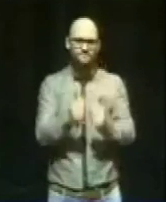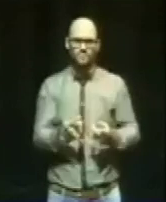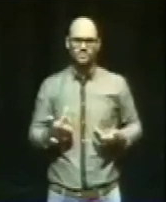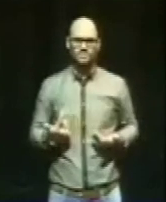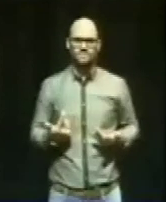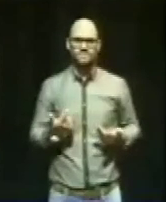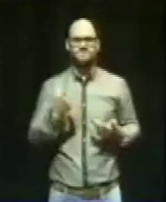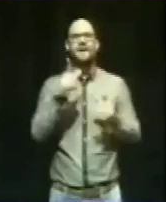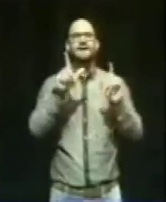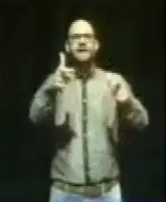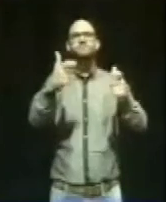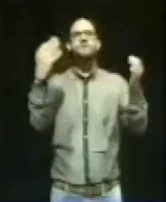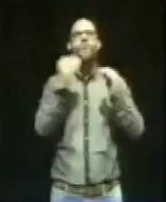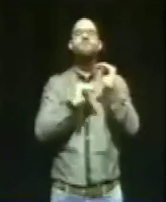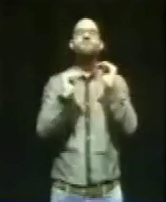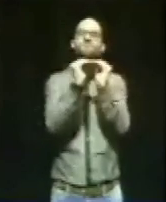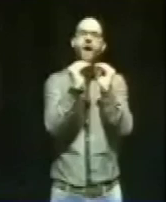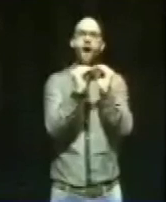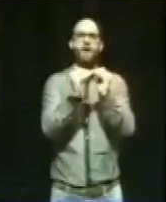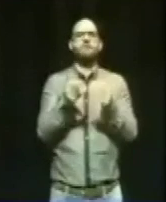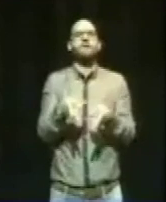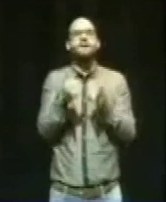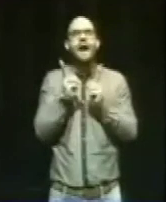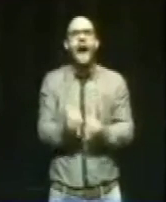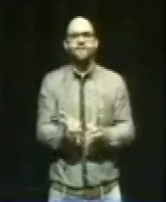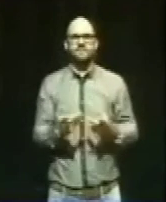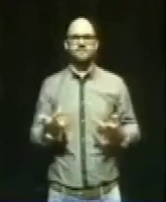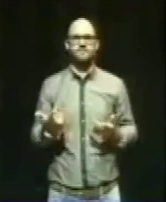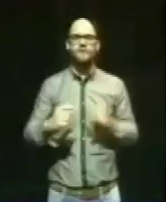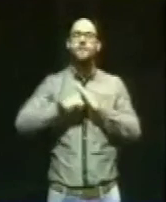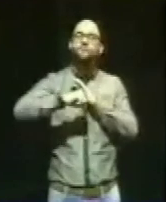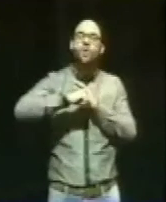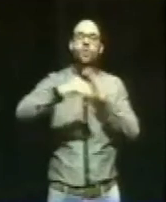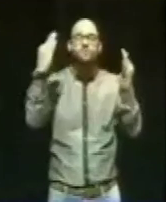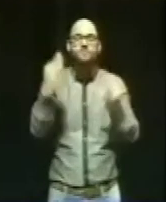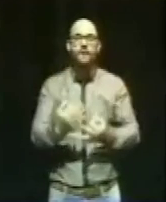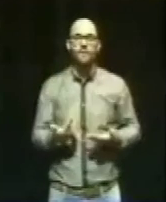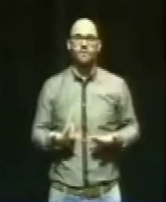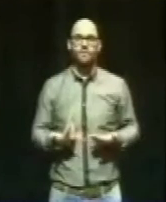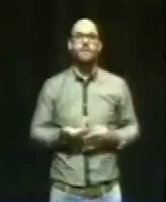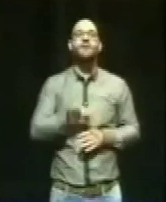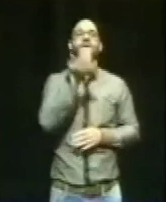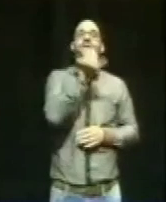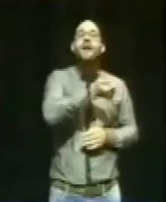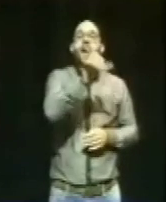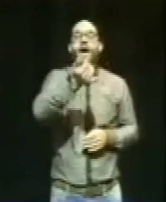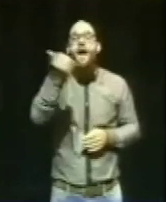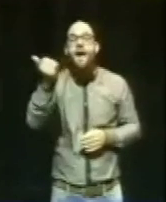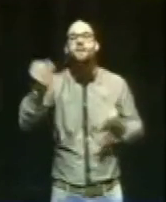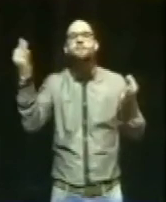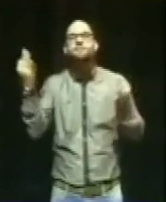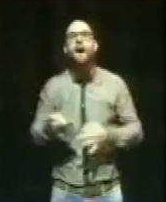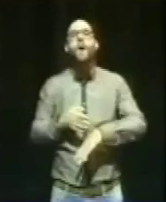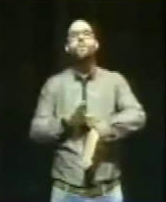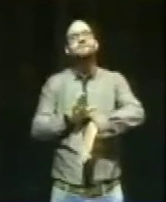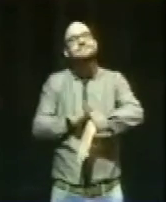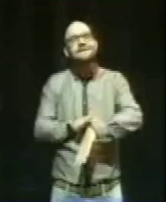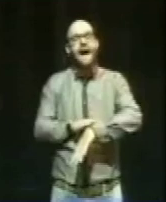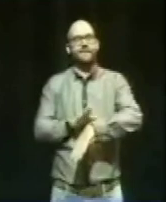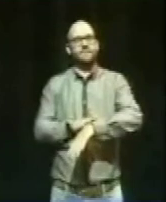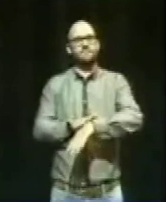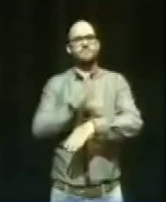Fairness und Gerechtigkeit. Gesellschaft braucht Entschleunigung. Jeder muss ausreichend Zeit bekommen, seine